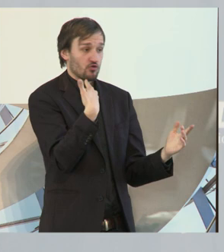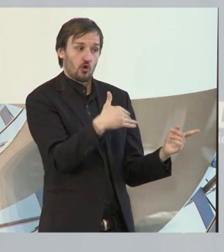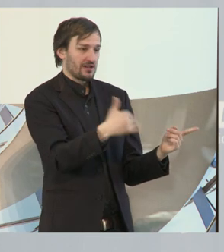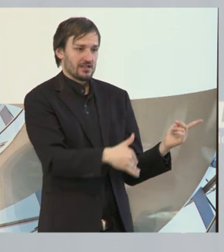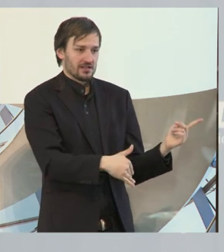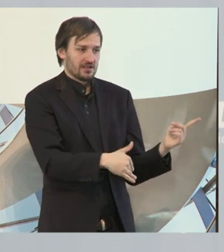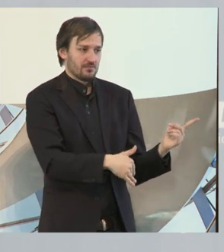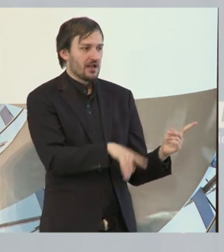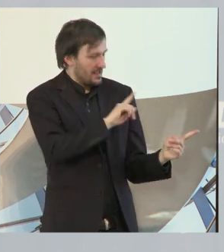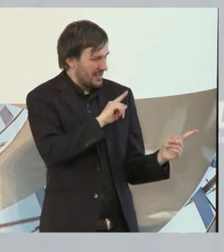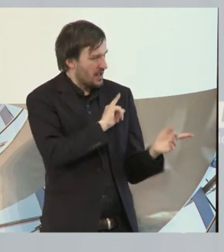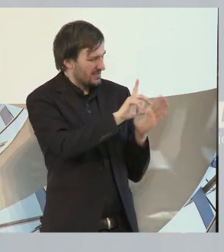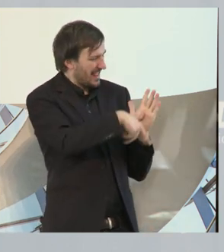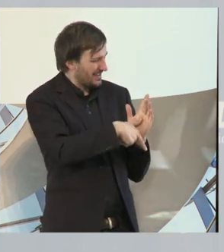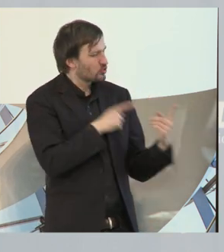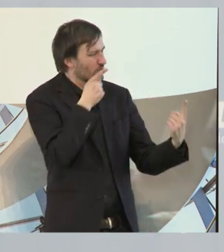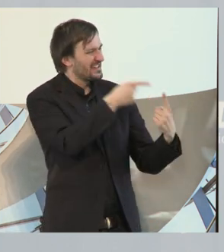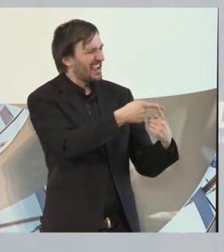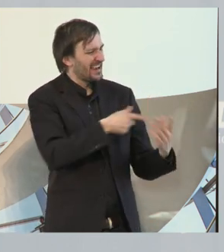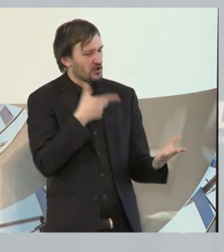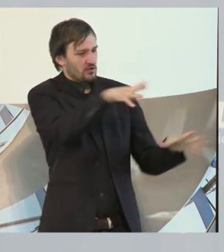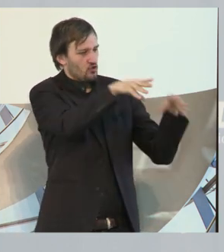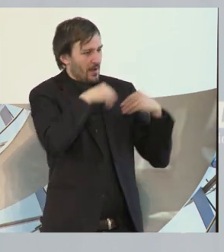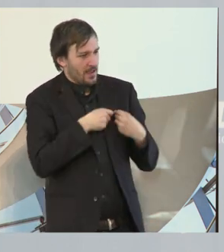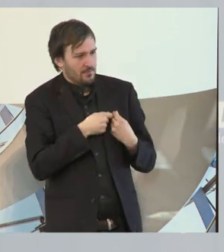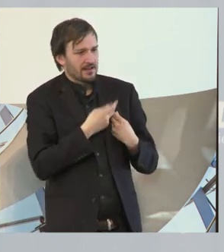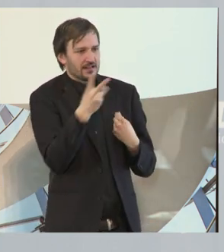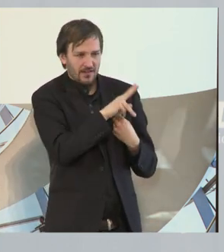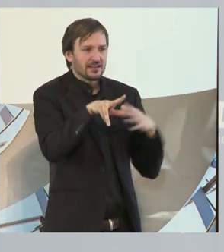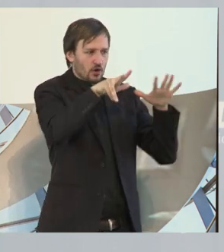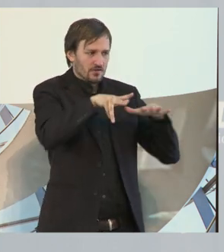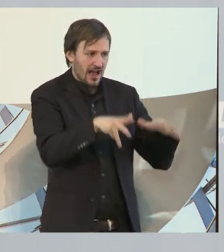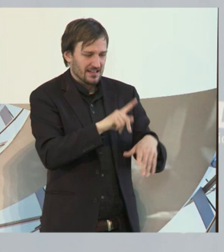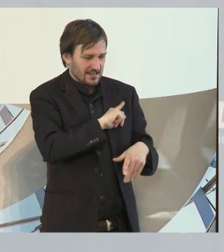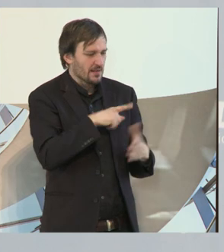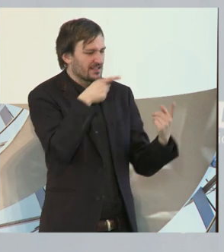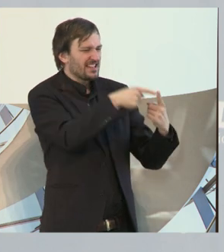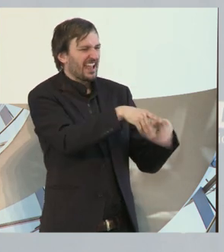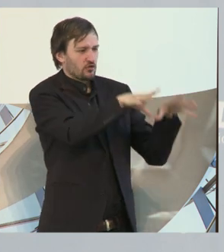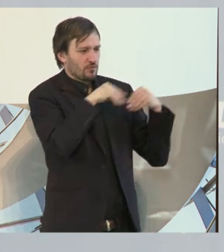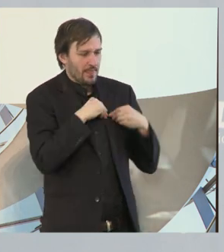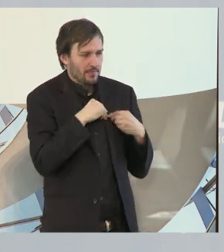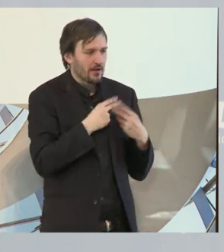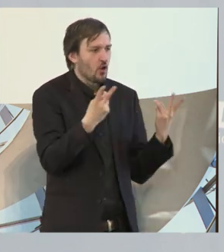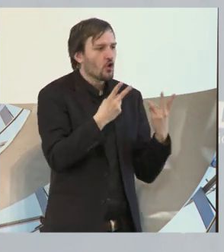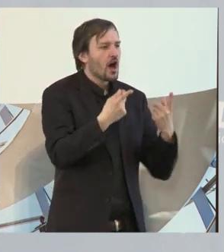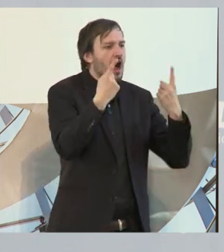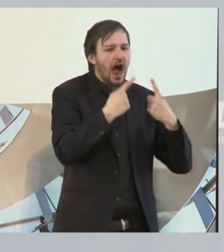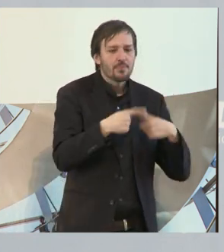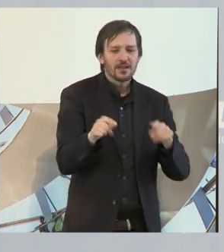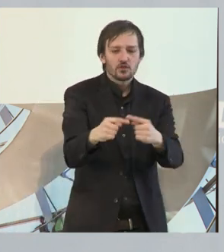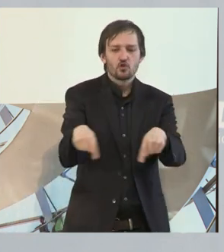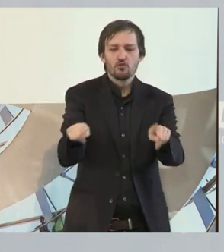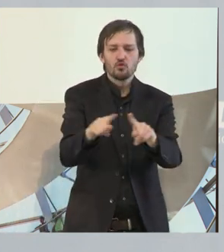Leistungen direkt übernehmen ab 2018, ob wir sie, wie es im Augenblick eher aussieht, auf anderem Wege den